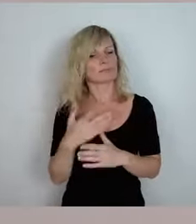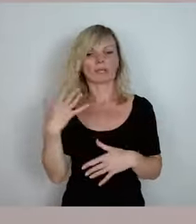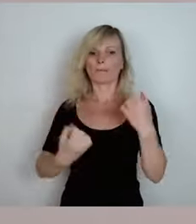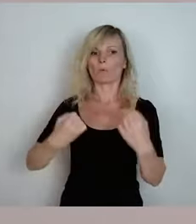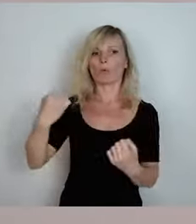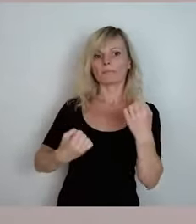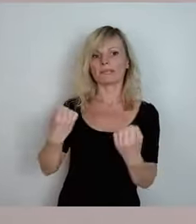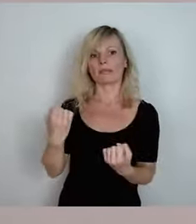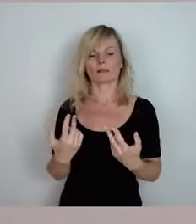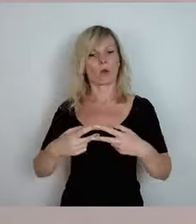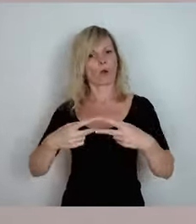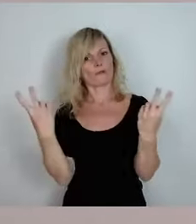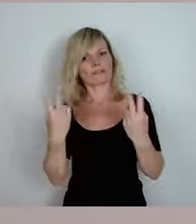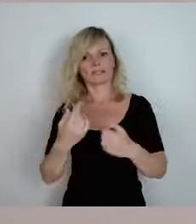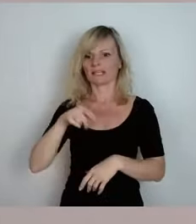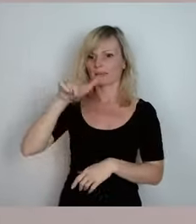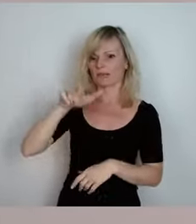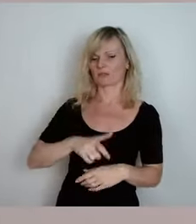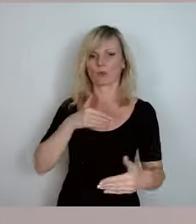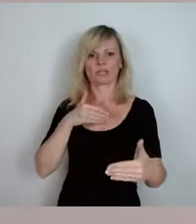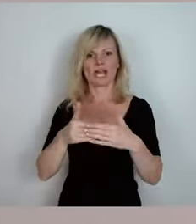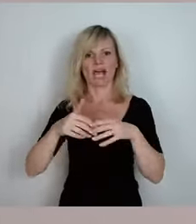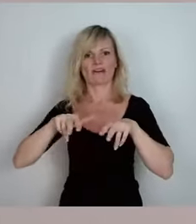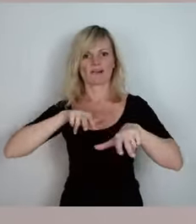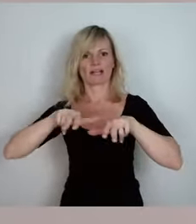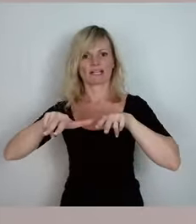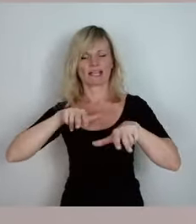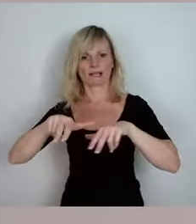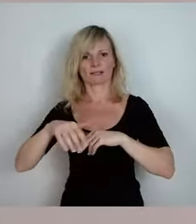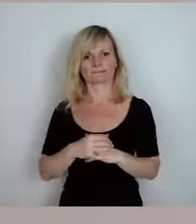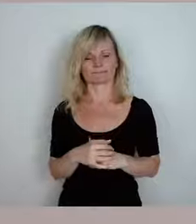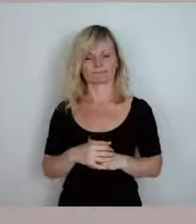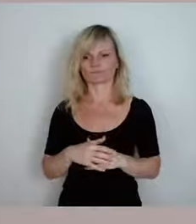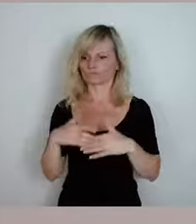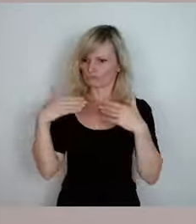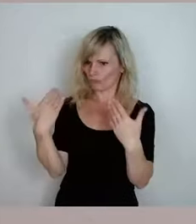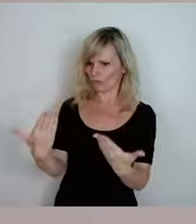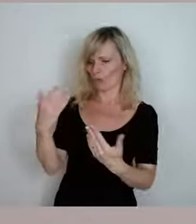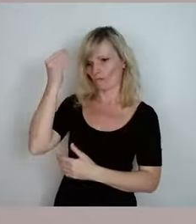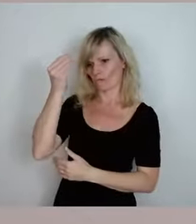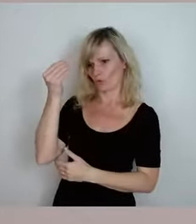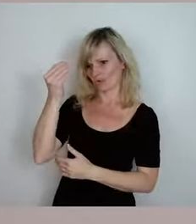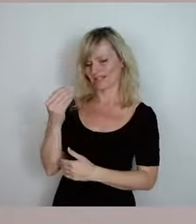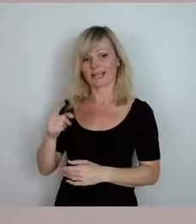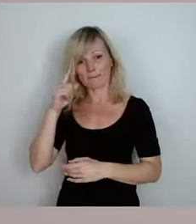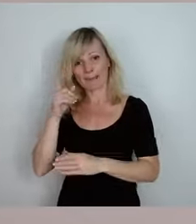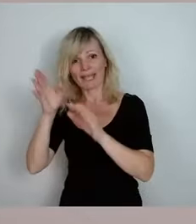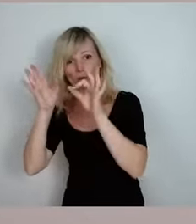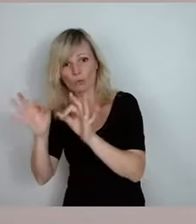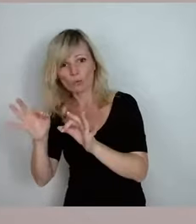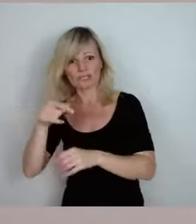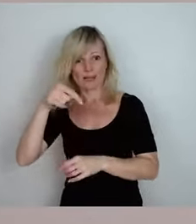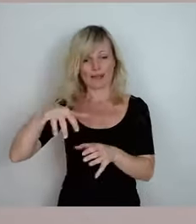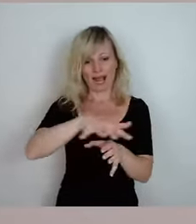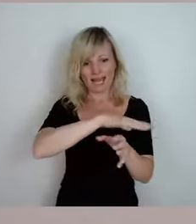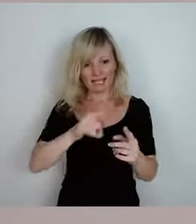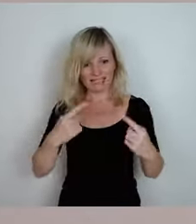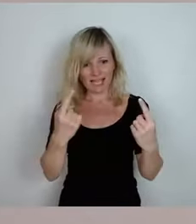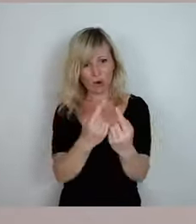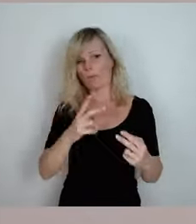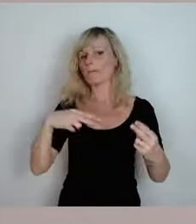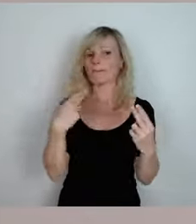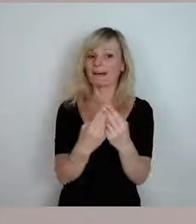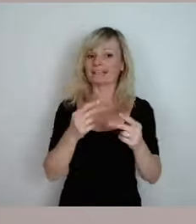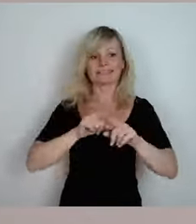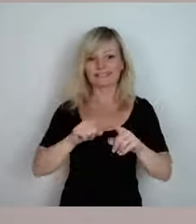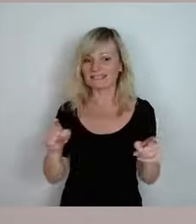von öffentlichem Personennahverkehr kommen und die meinen das total gut, aber es passt nicht für den ländlichen Raum. Weil natürlich